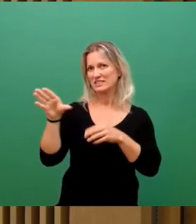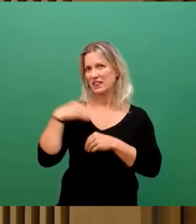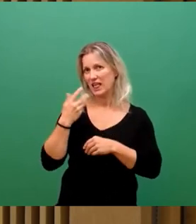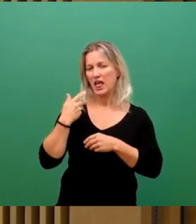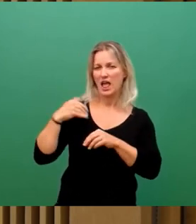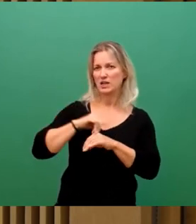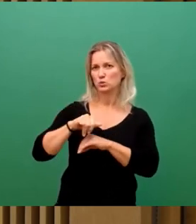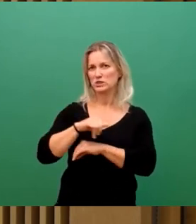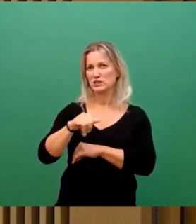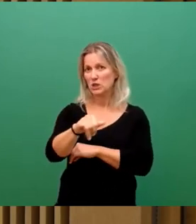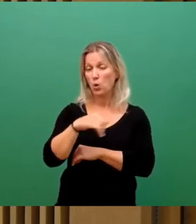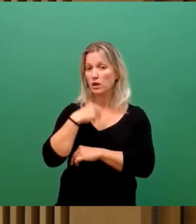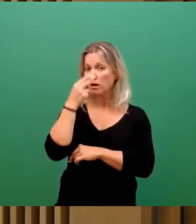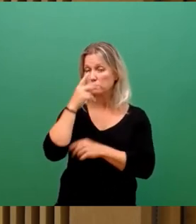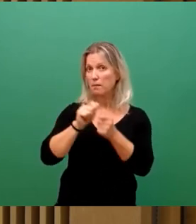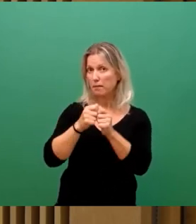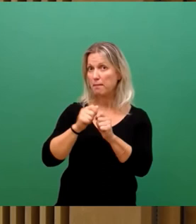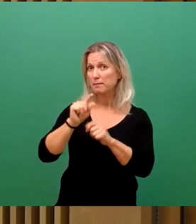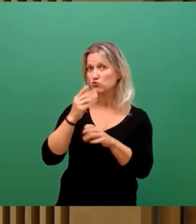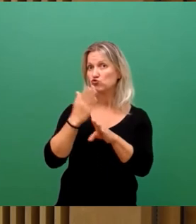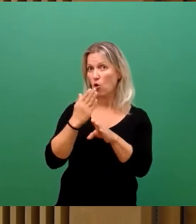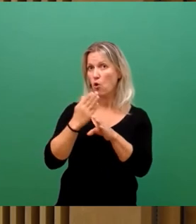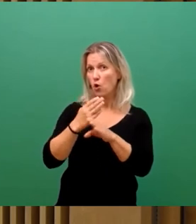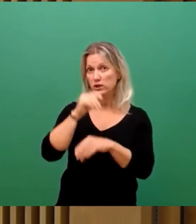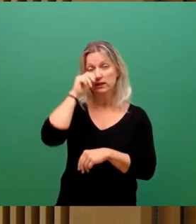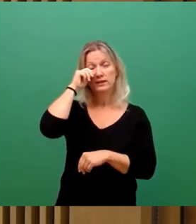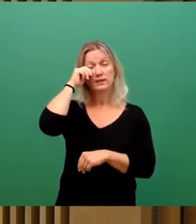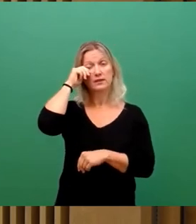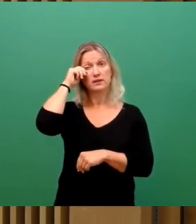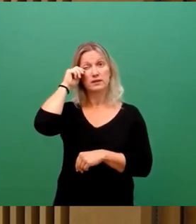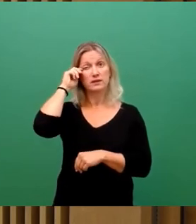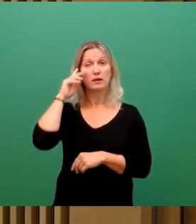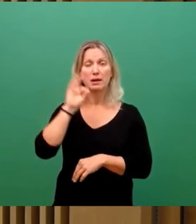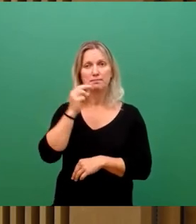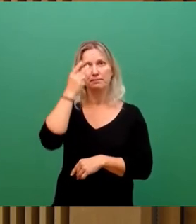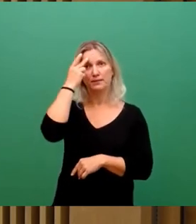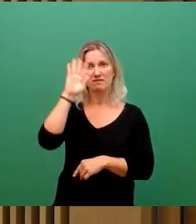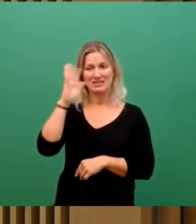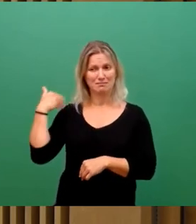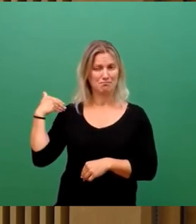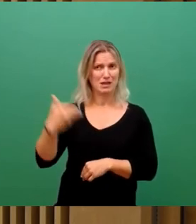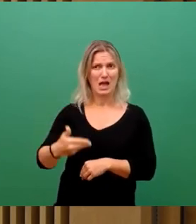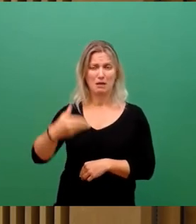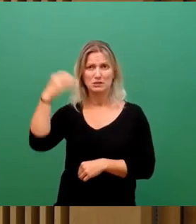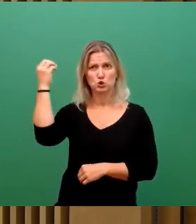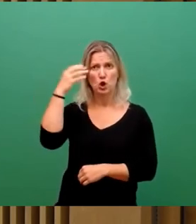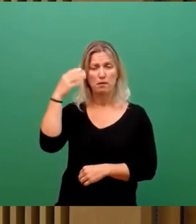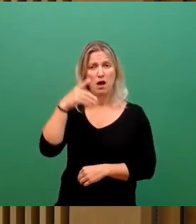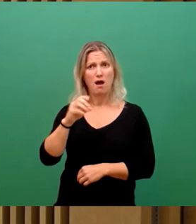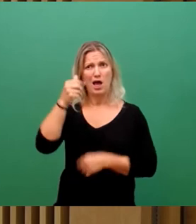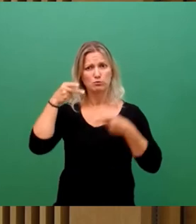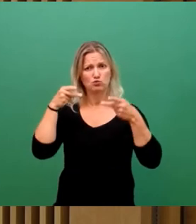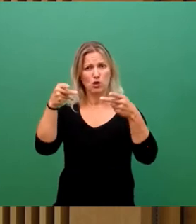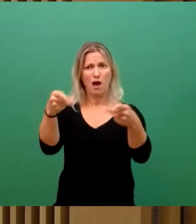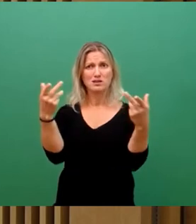sich ein bisschen was getan hat, aber ich will daran erinnern, dass den gesamten Sommer über die Hauptstraße, was ja vielleicht die